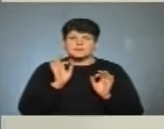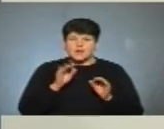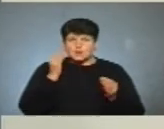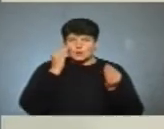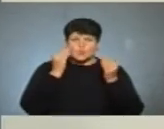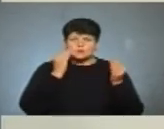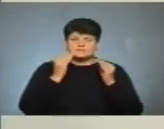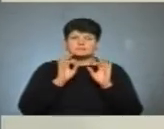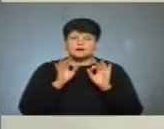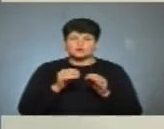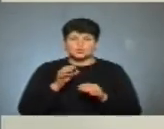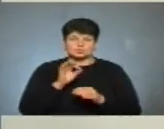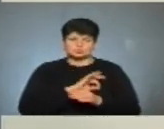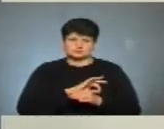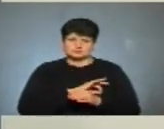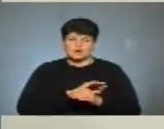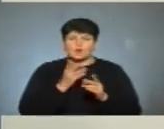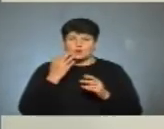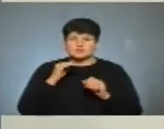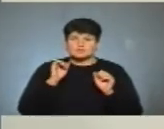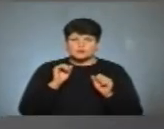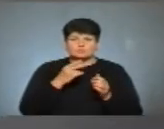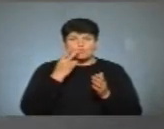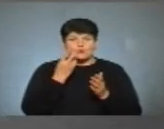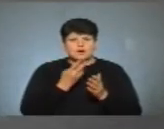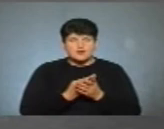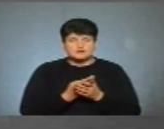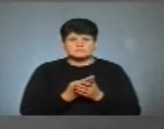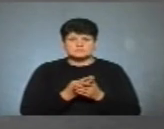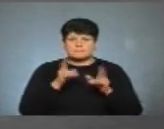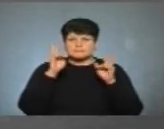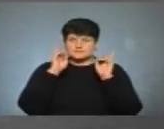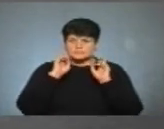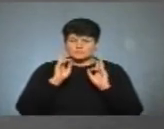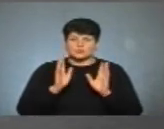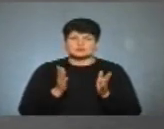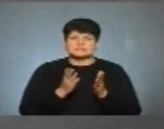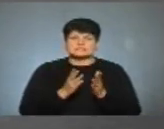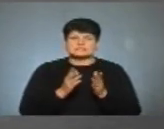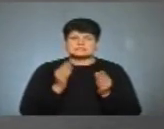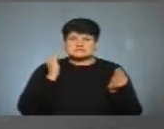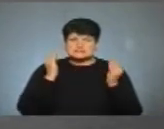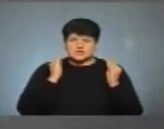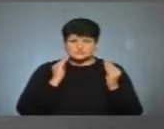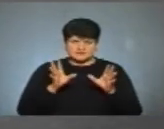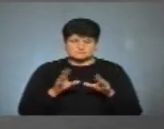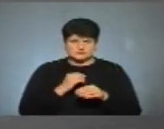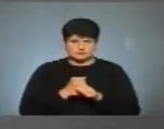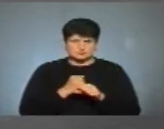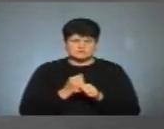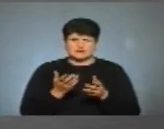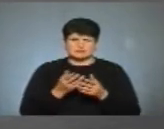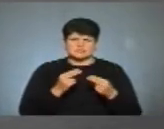косметикою користуватися. Коли ми можемо показувати і порукарські послуги, і зачіски. Ви співпрацюєте з якимись